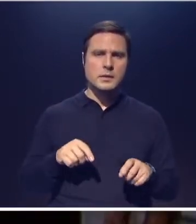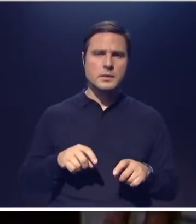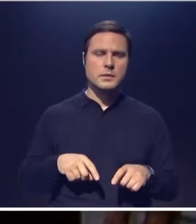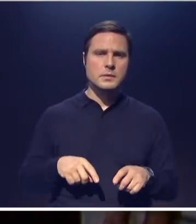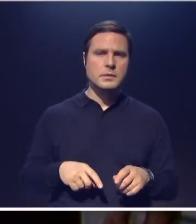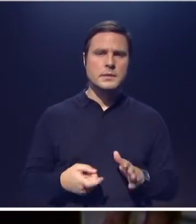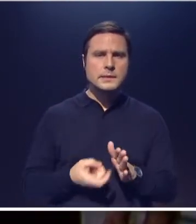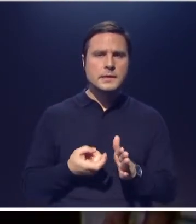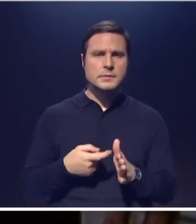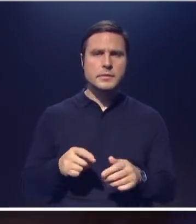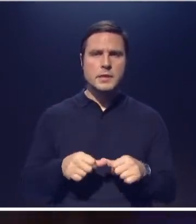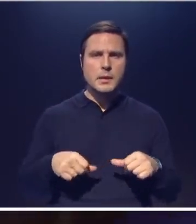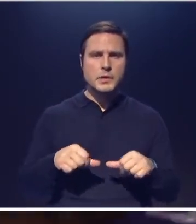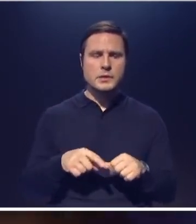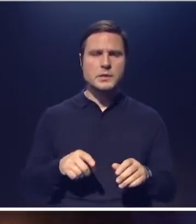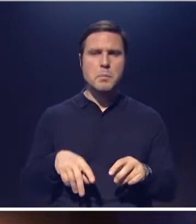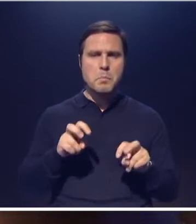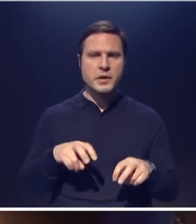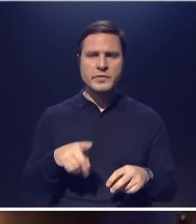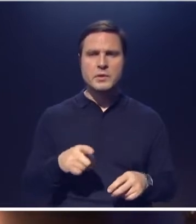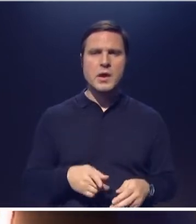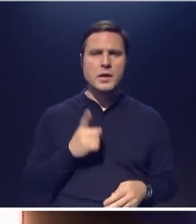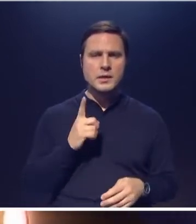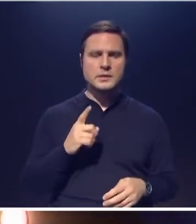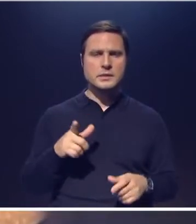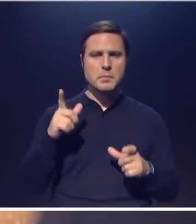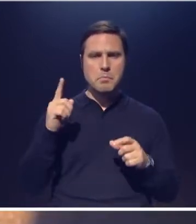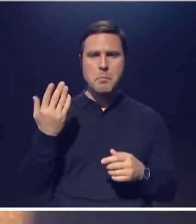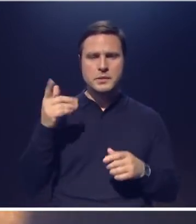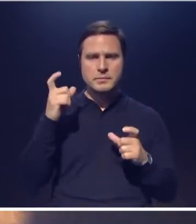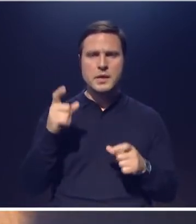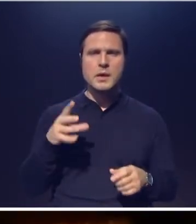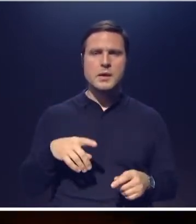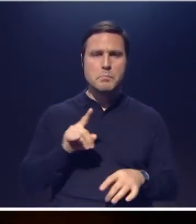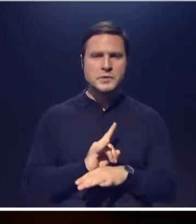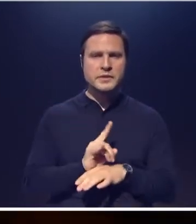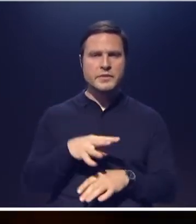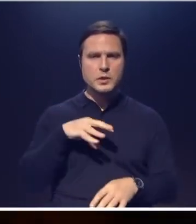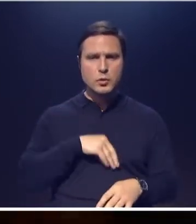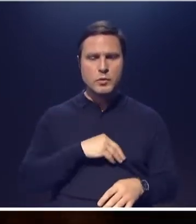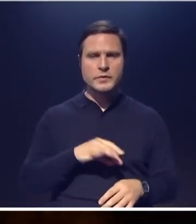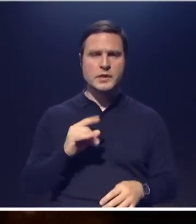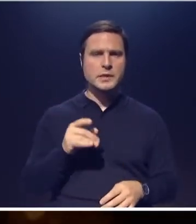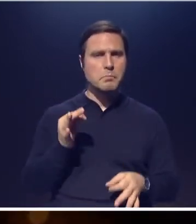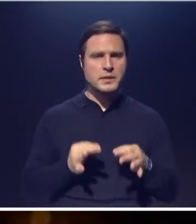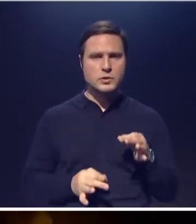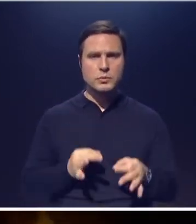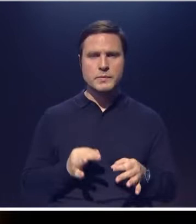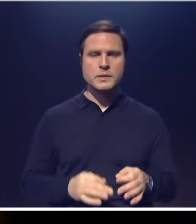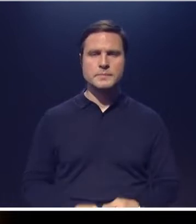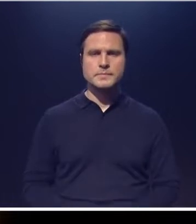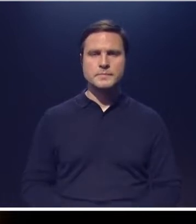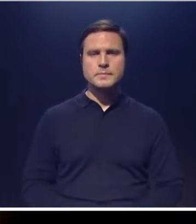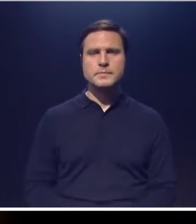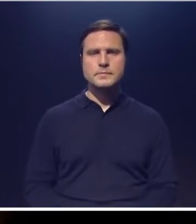инцидента с ребенком. Таким образом, грозить пальцем дьяволу дело не только псевдодуховное, но и, вероятно, подсудное. В Серафим